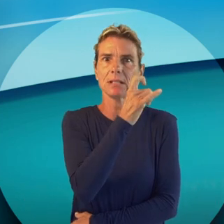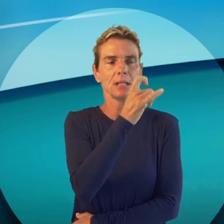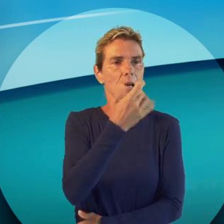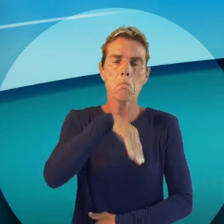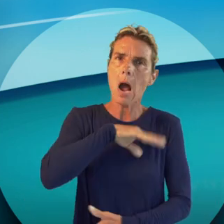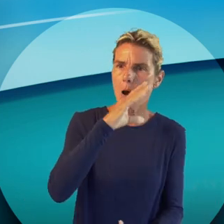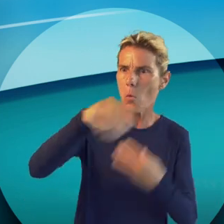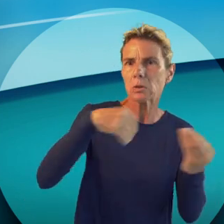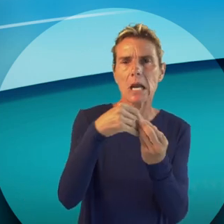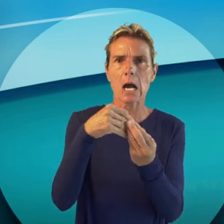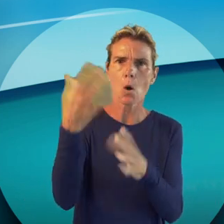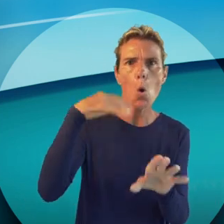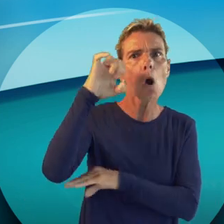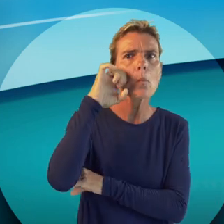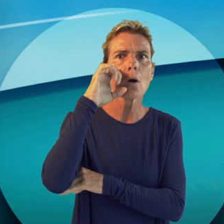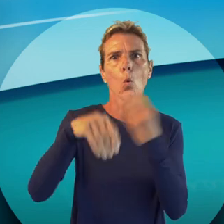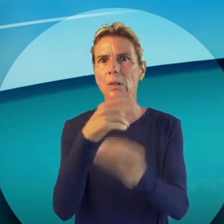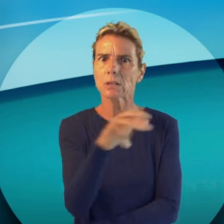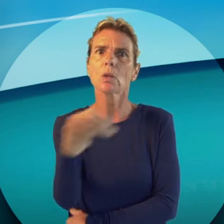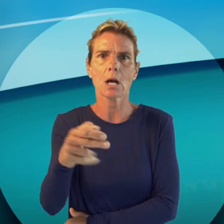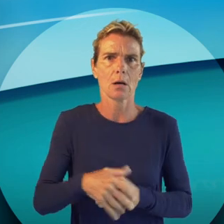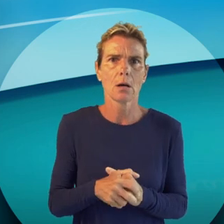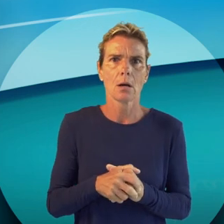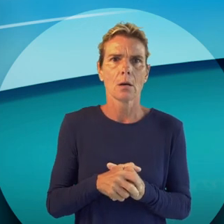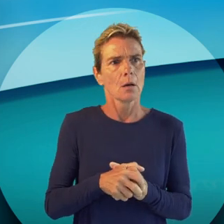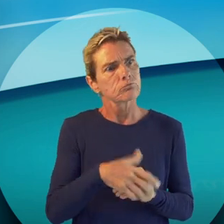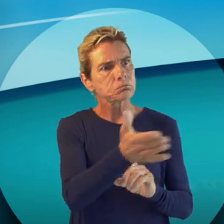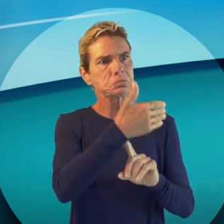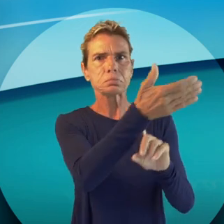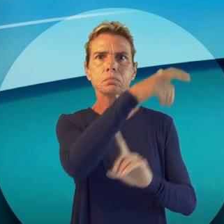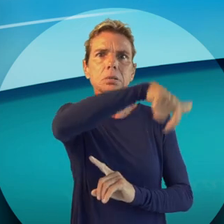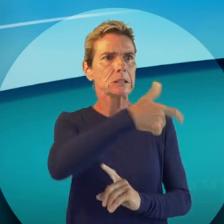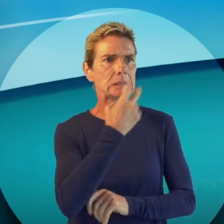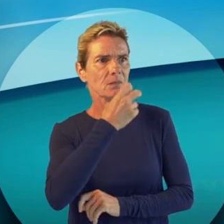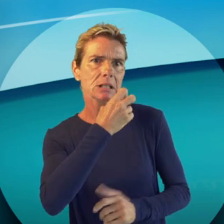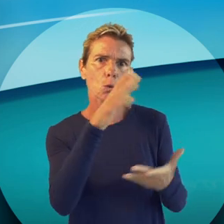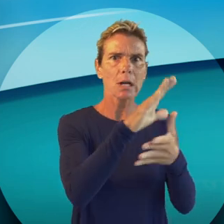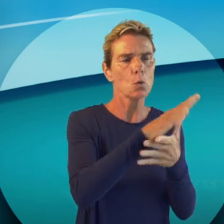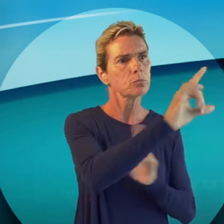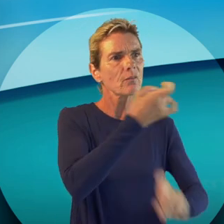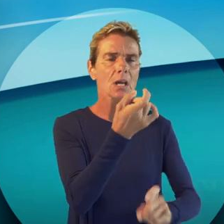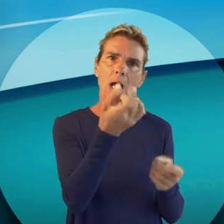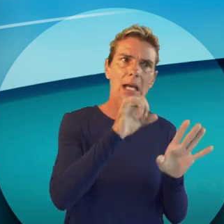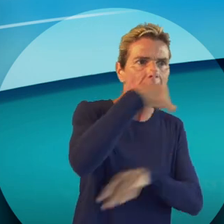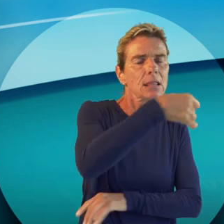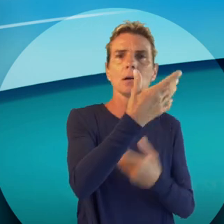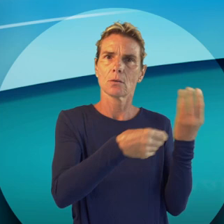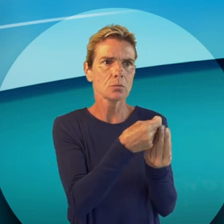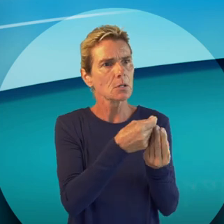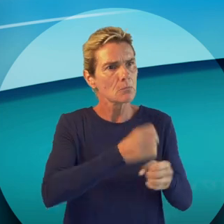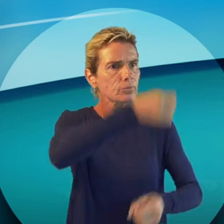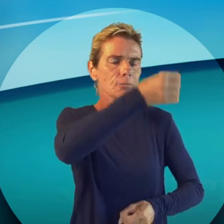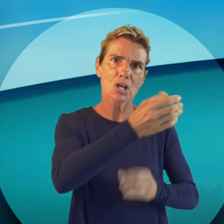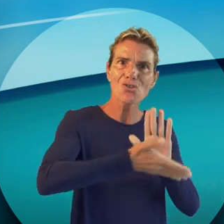difficiles, tant au niveau mondial, européen national, nos compatriotes issus de ce pays, de la canne, ce roseau